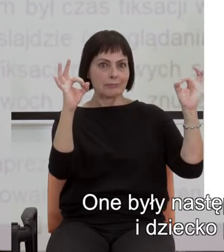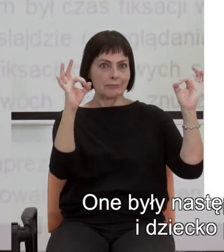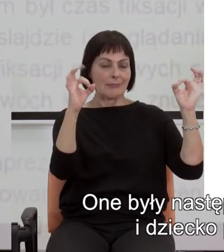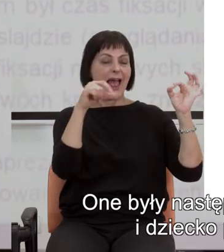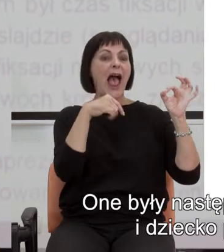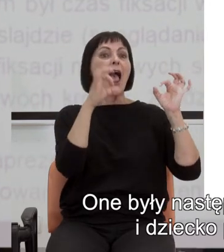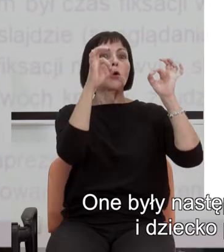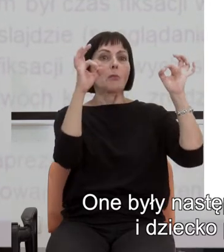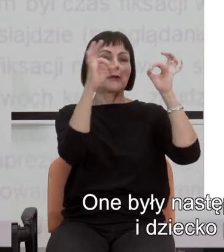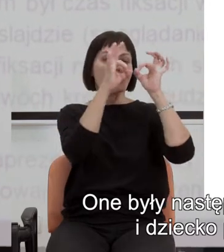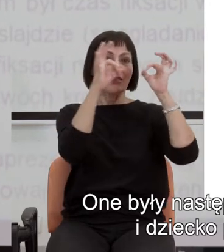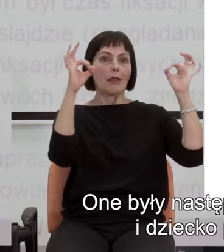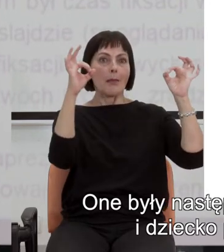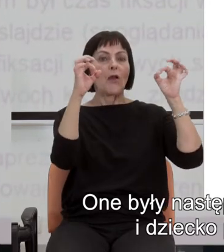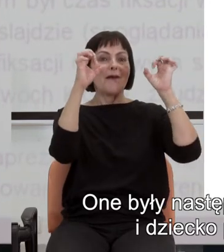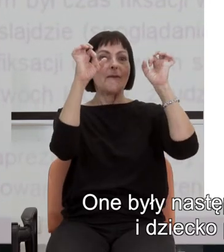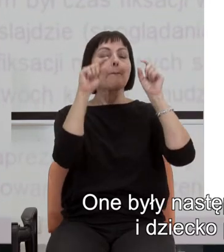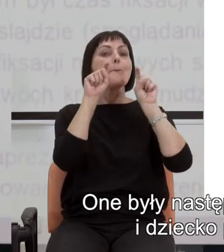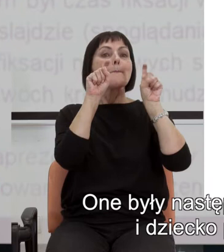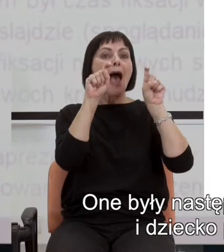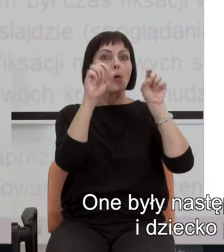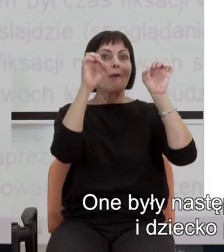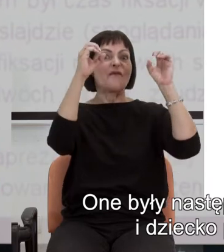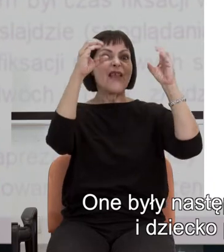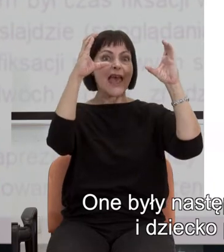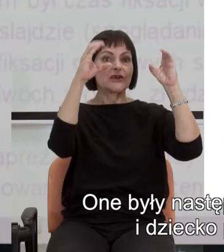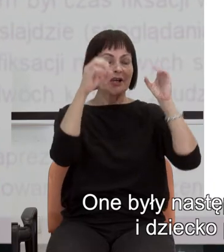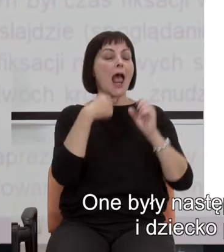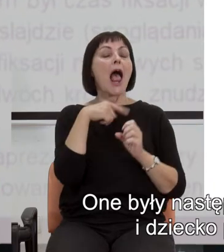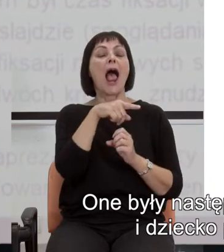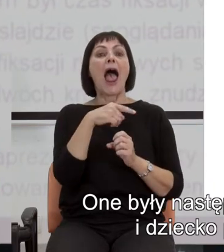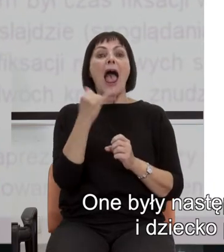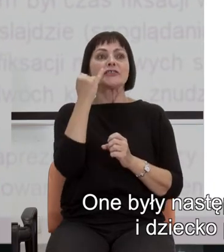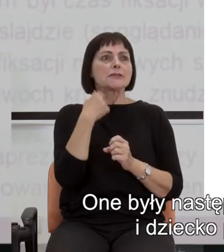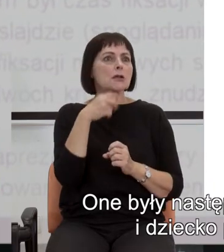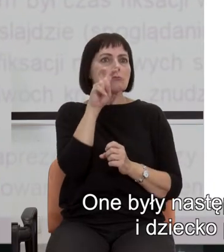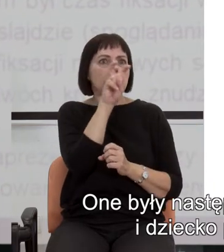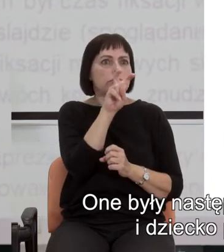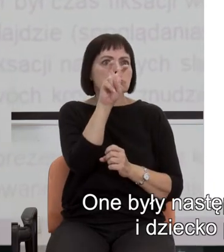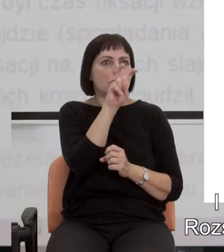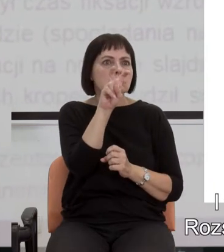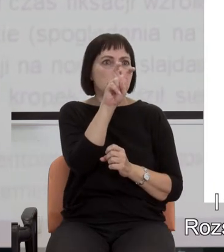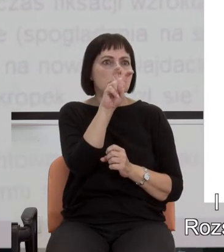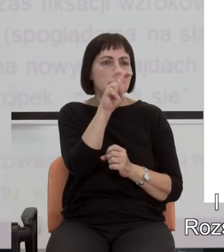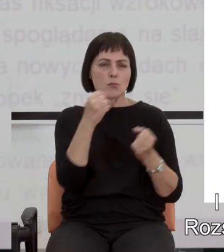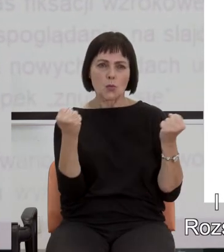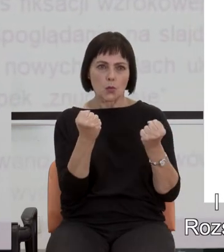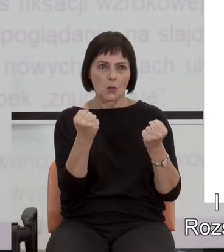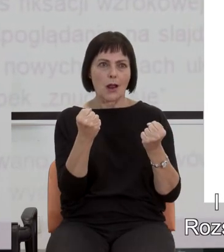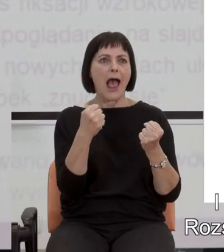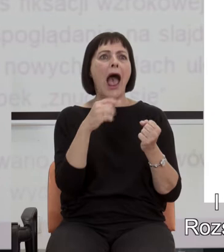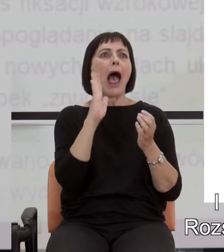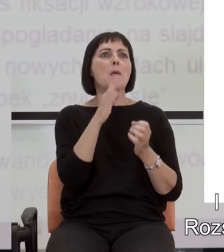Te kropki mogły być zwiększane i dziecko patrzyło na nie z taką samą intensywnością i w pewnym momencie